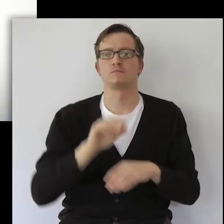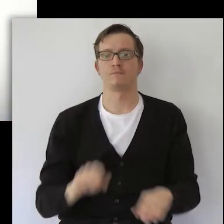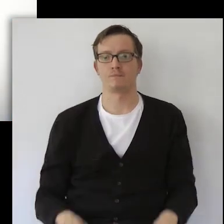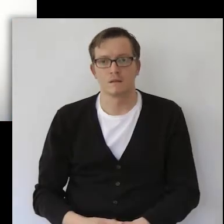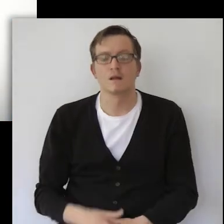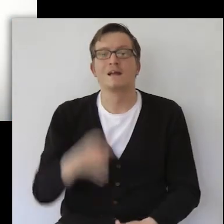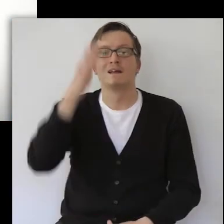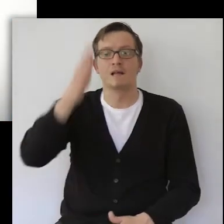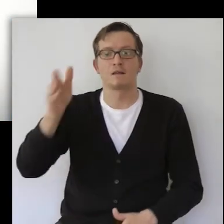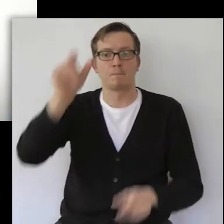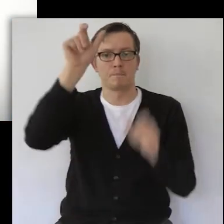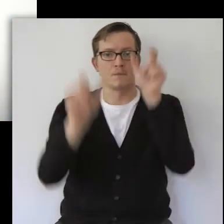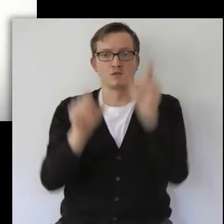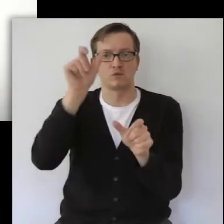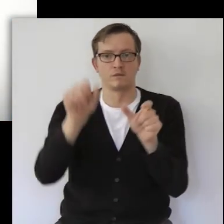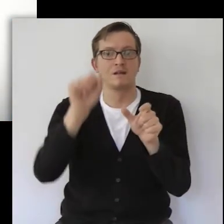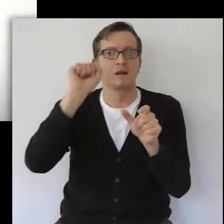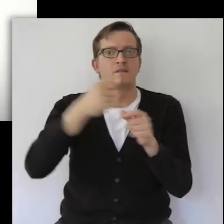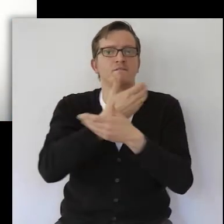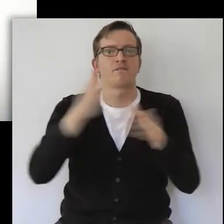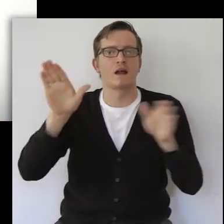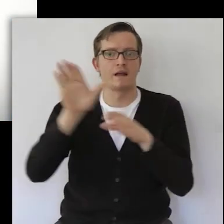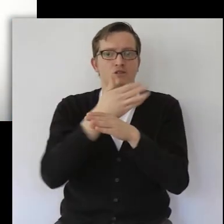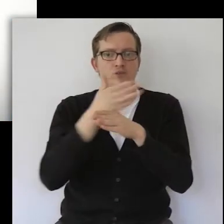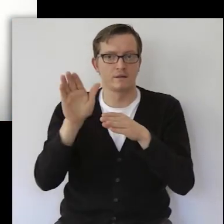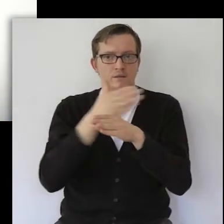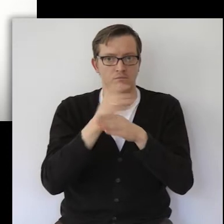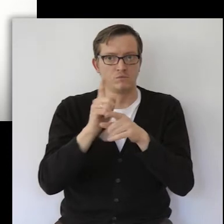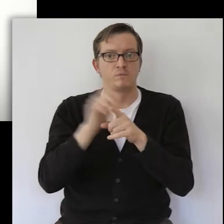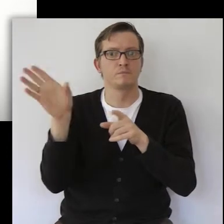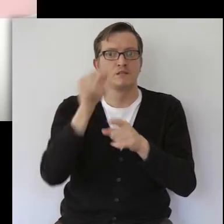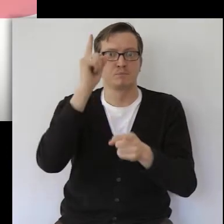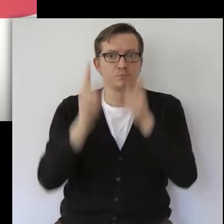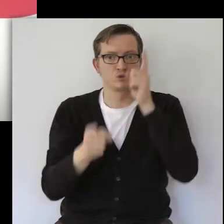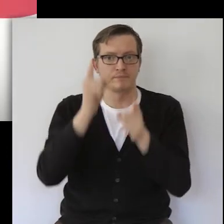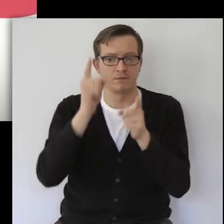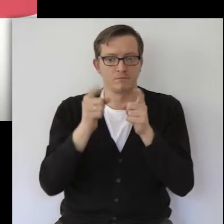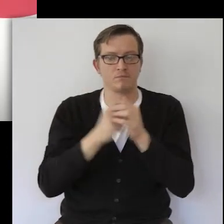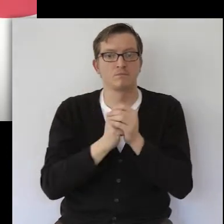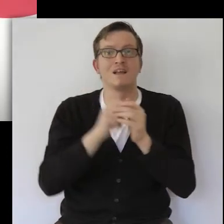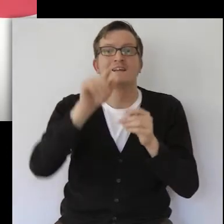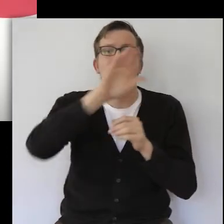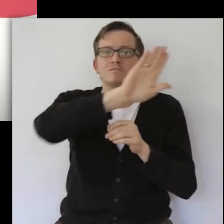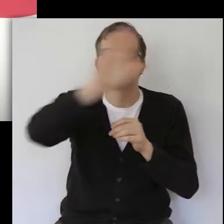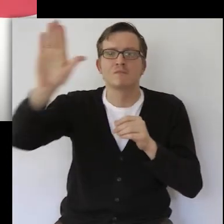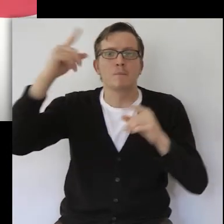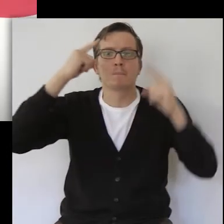Jeder Mensch darf frei entscheiden und jede Meinung ist gleich viel wert.